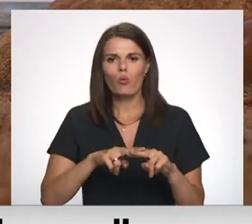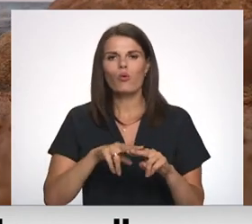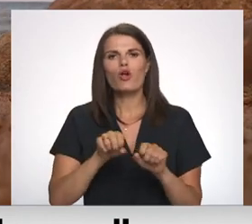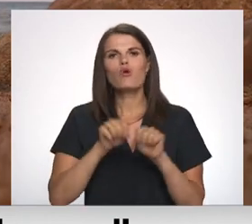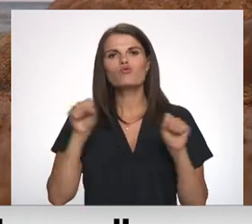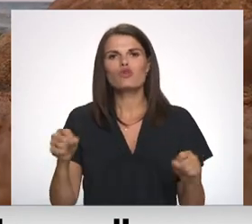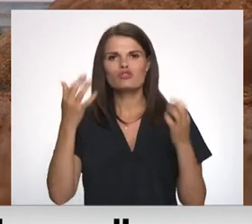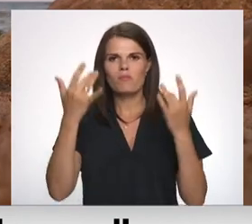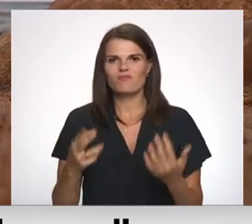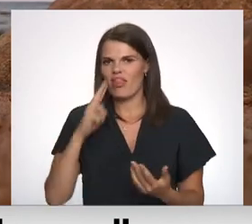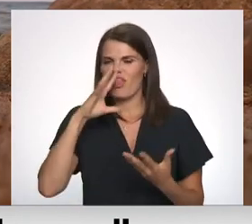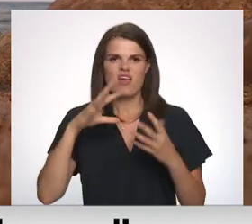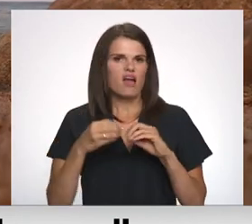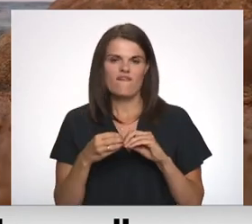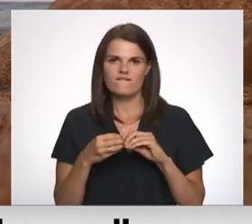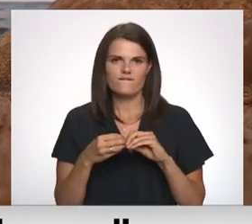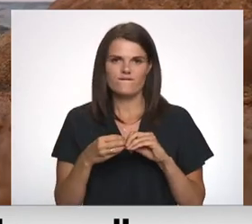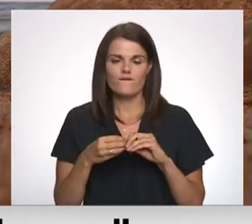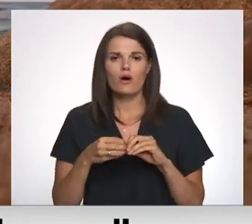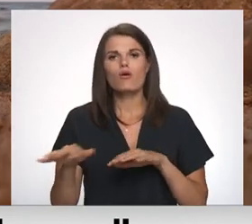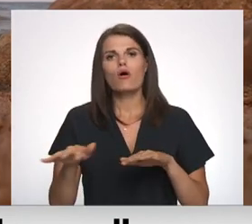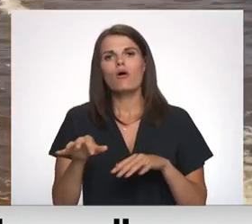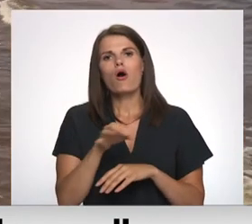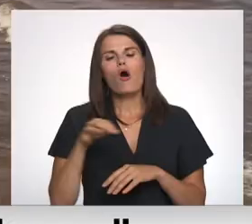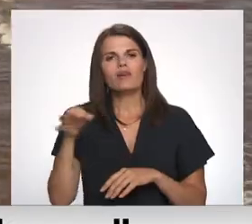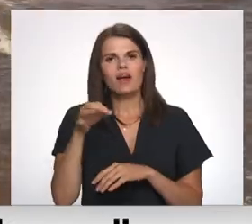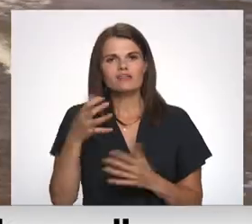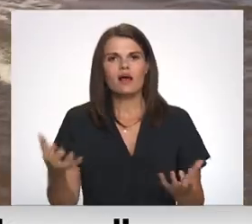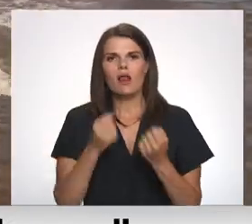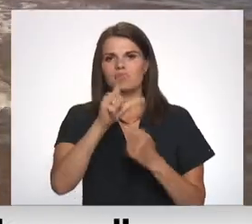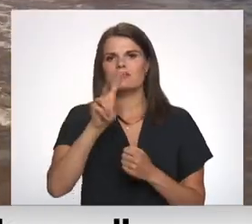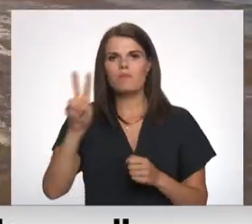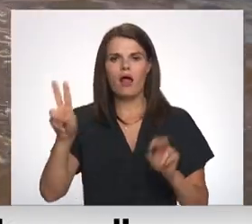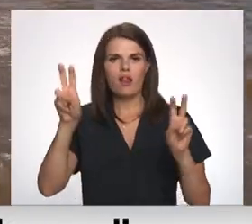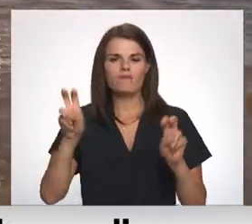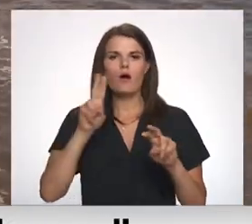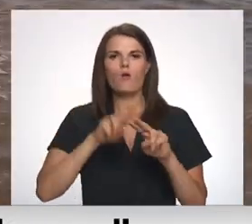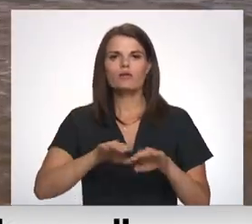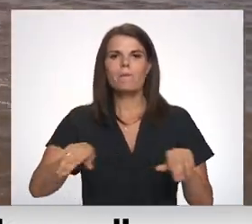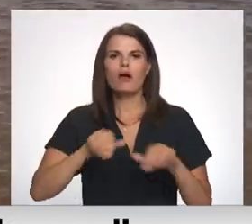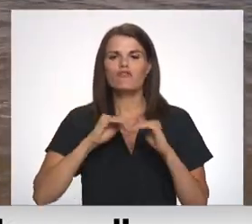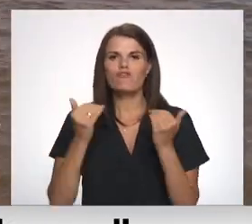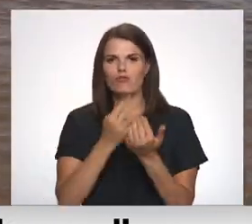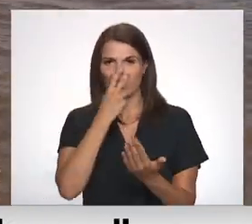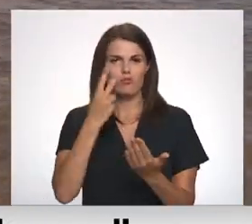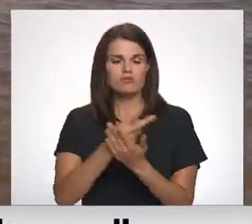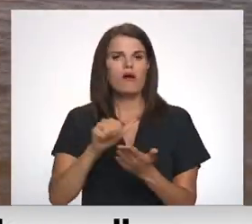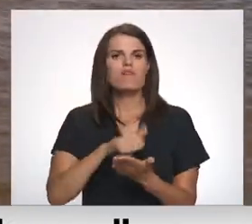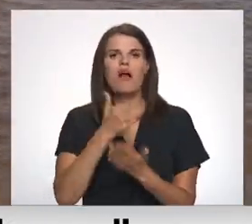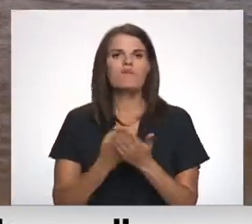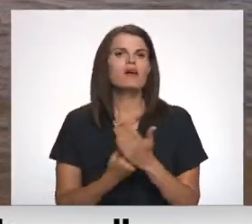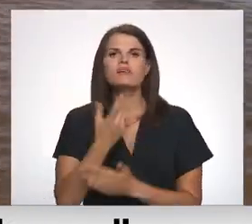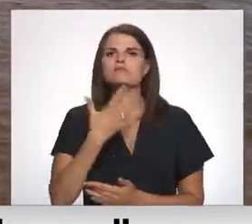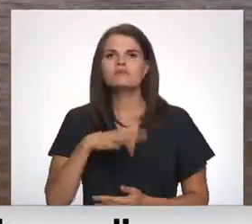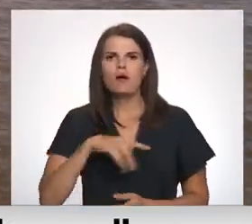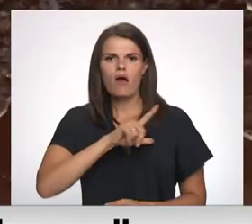drošības pasākumu neievērošanu. Organizācija Glābsim LV un Peldēšanas federācija uzskata galvenais cēlonis tam,